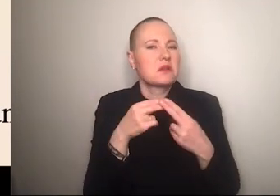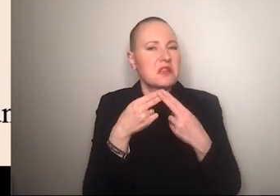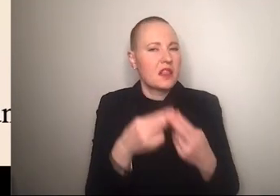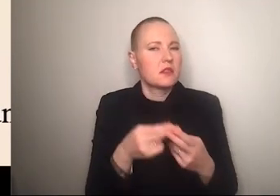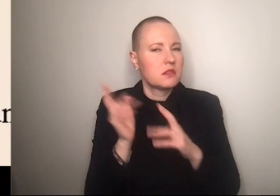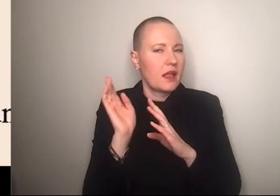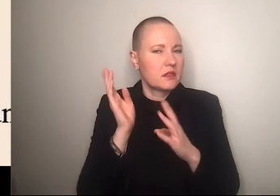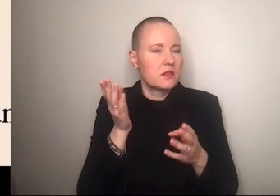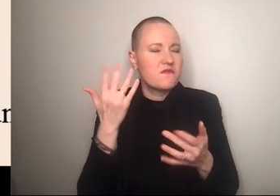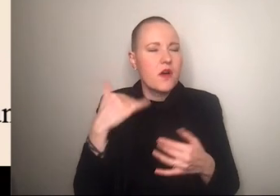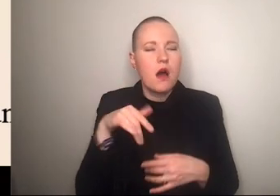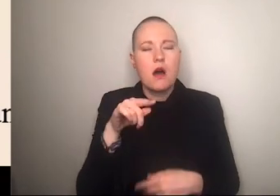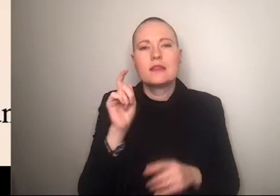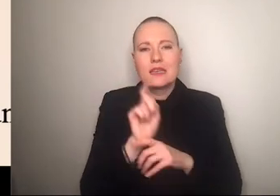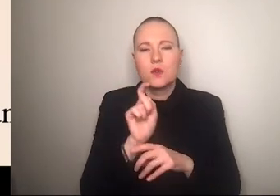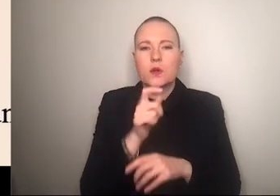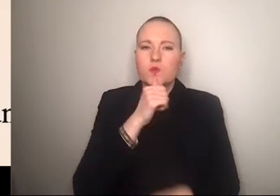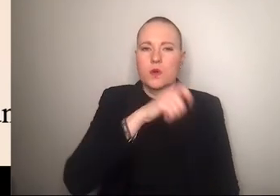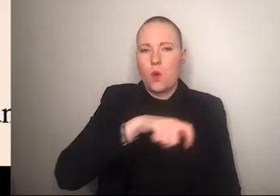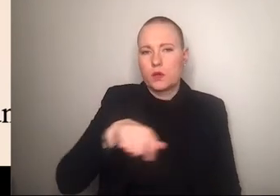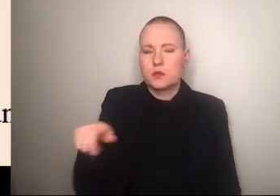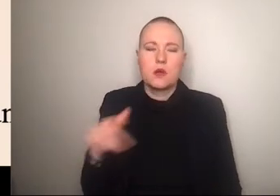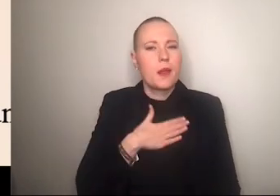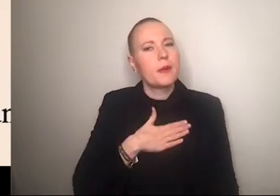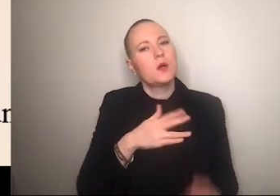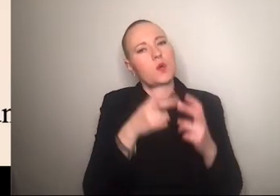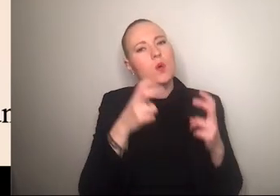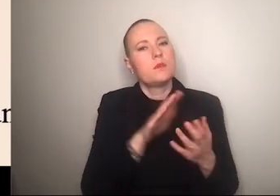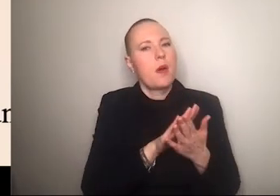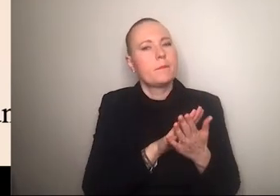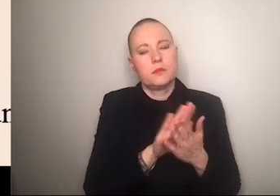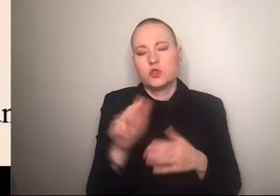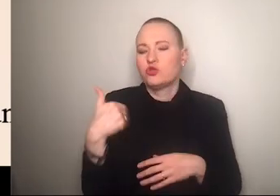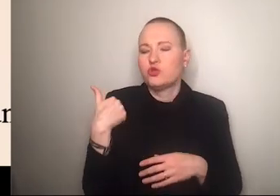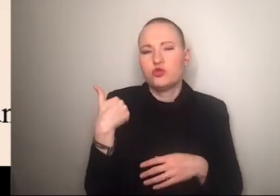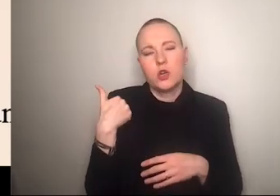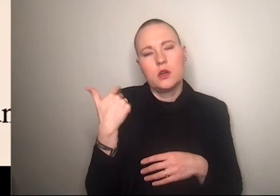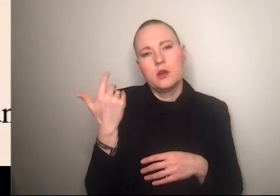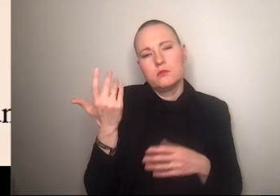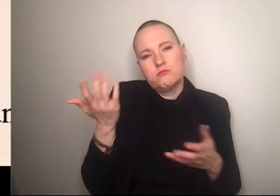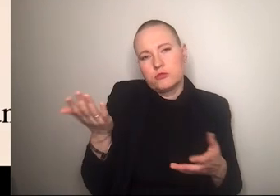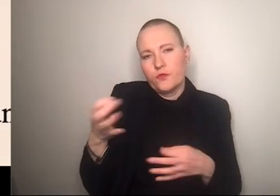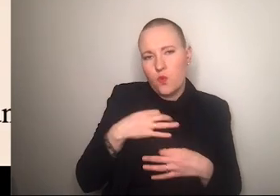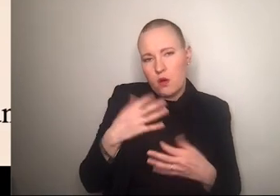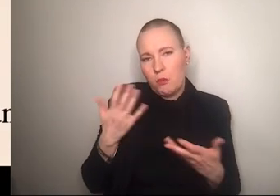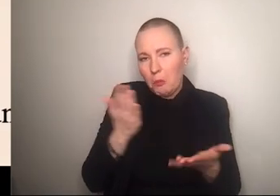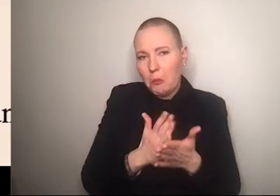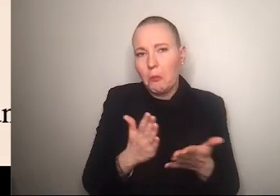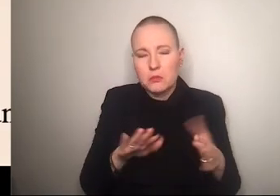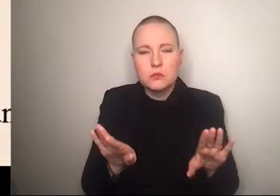war und so ein bisschen die jüngere version der twatwife ist ebenso wie auch